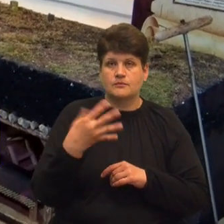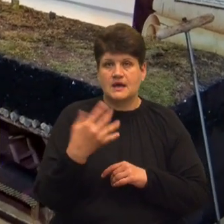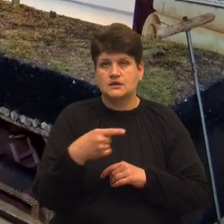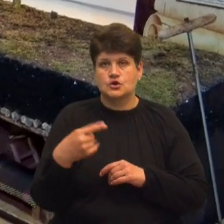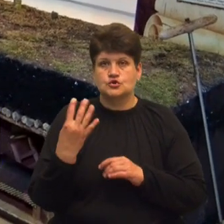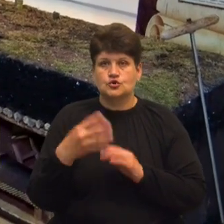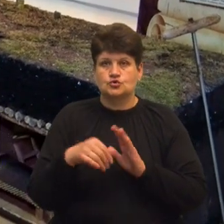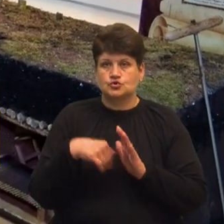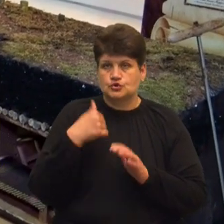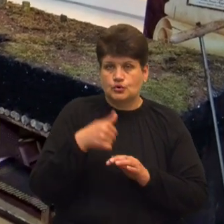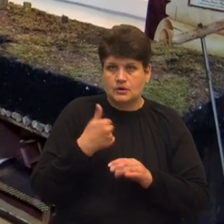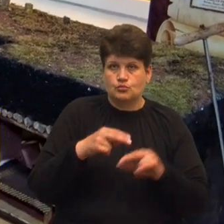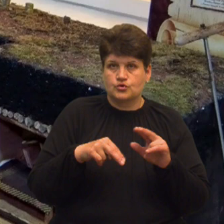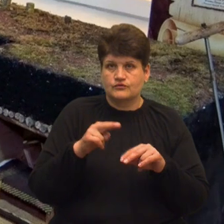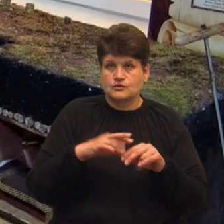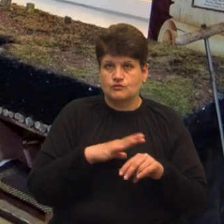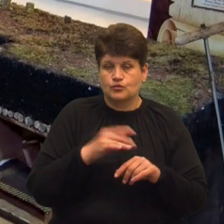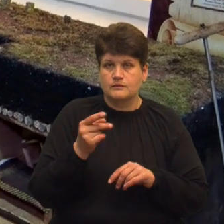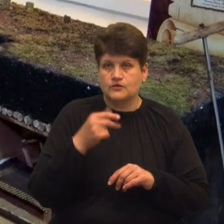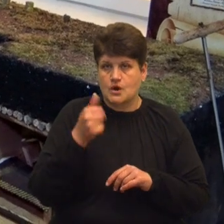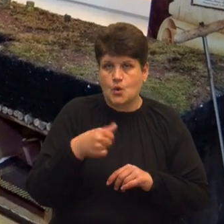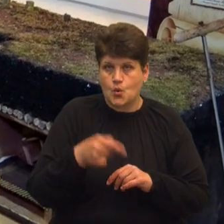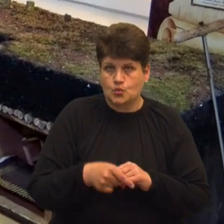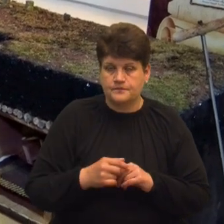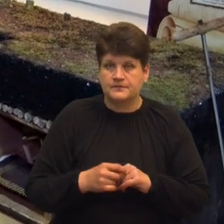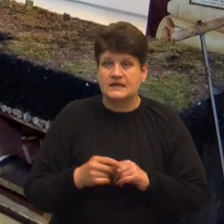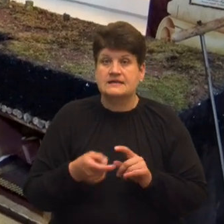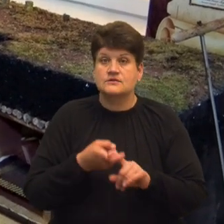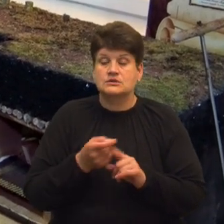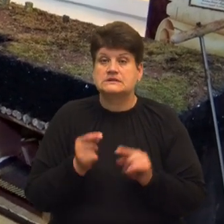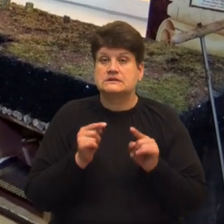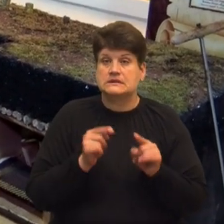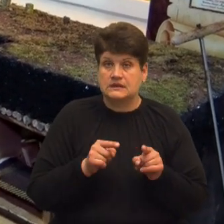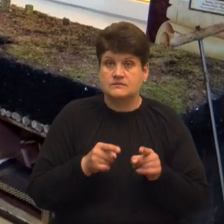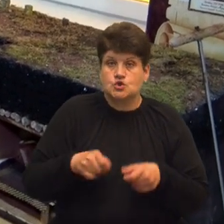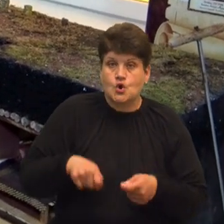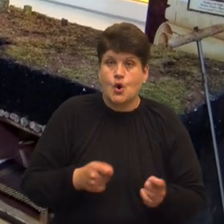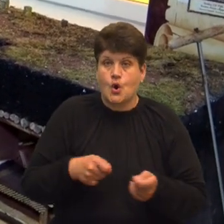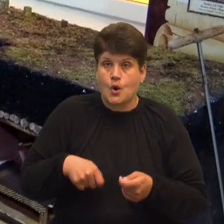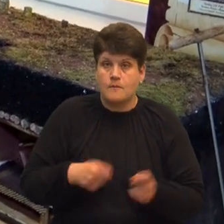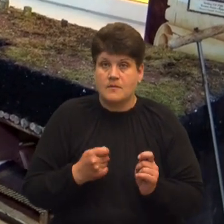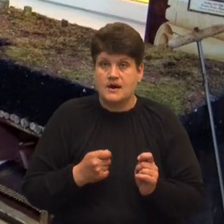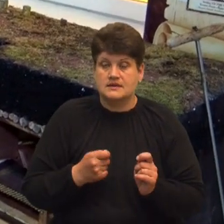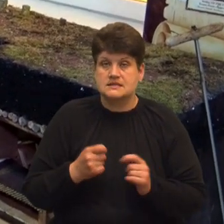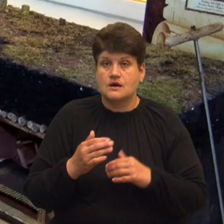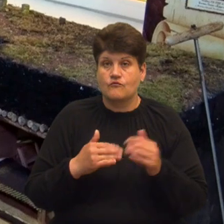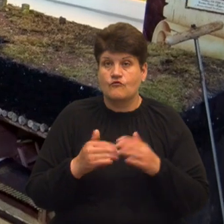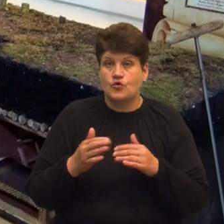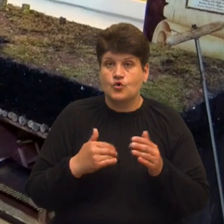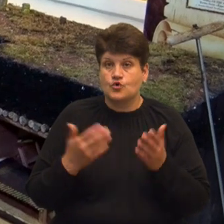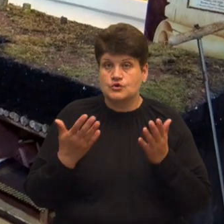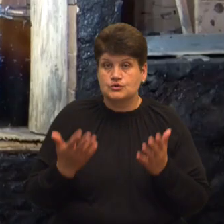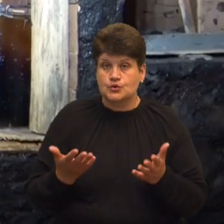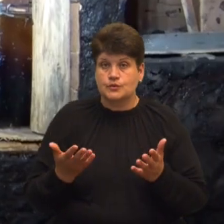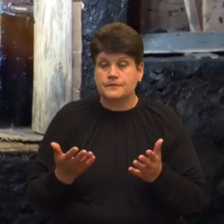Будівництво тривало понад пів року. Через те, що копалася вона вручну, якимись підручними